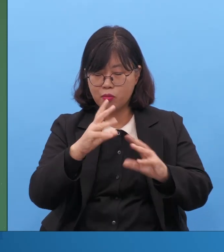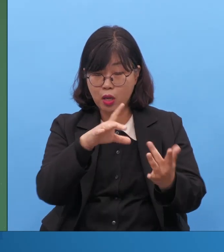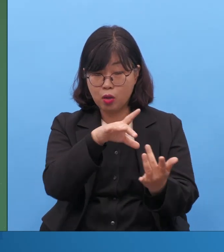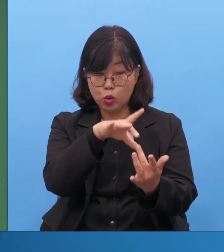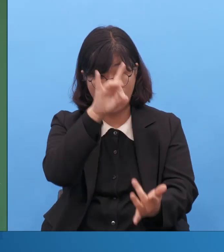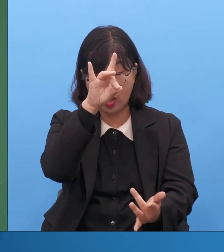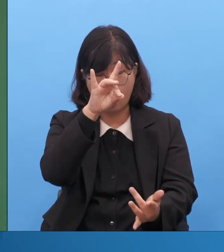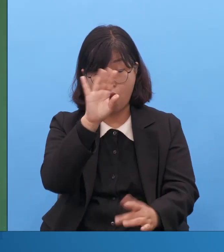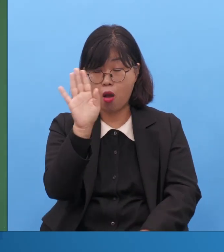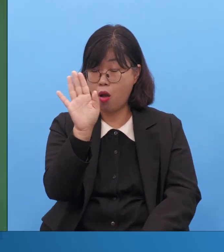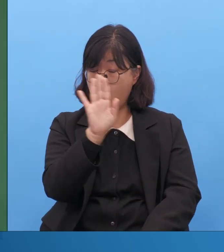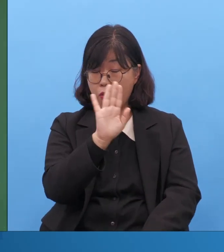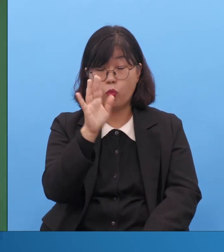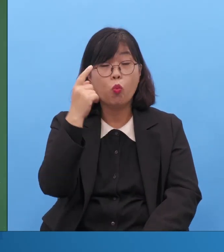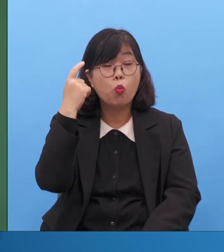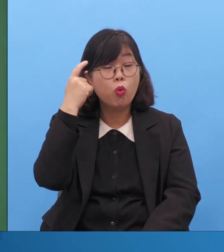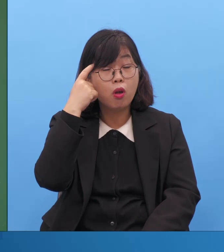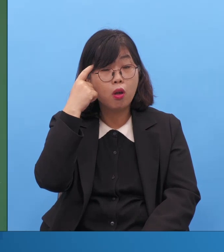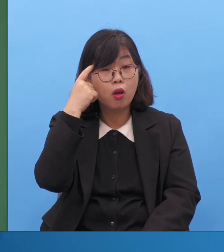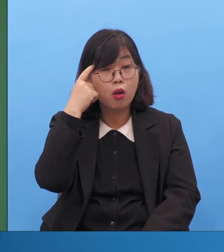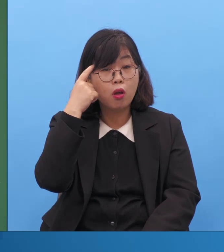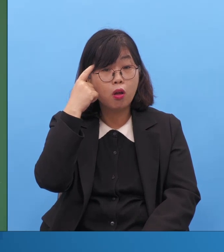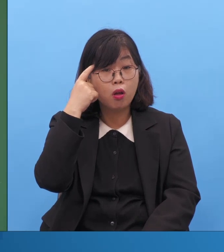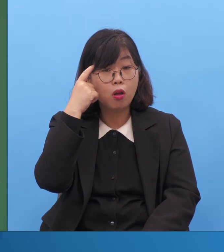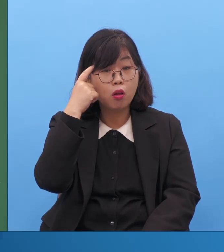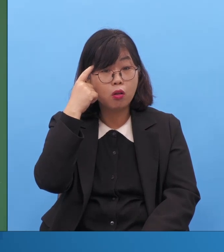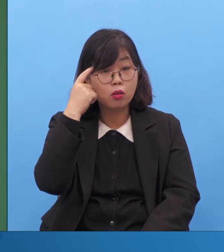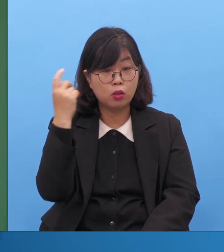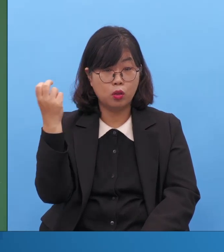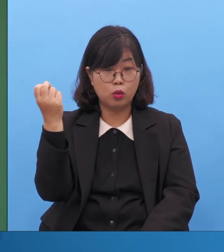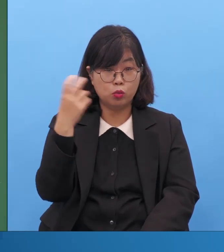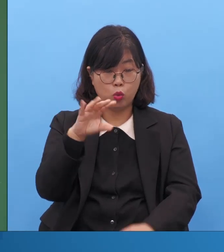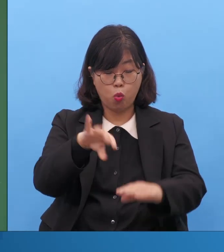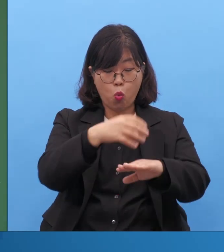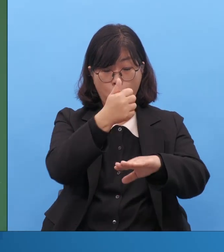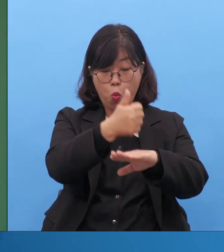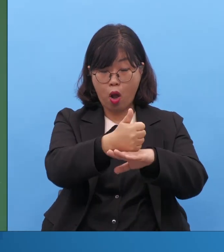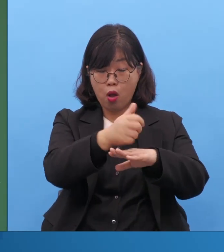성공한 인물인데 왜 왕들을 쓰지 않았냐